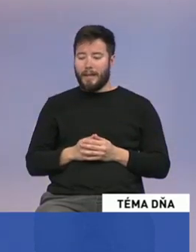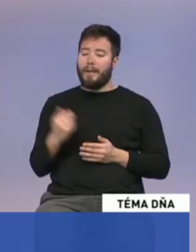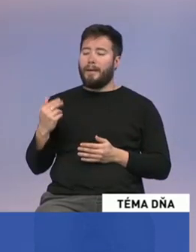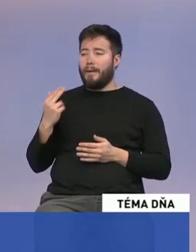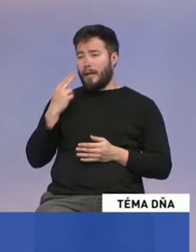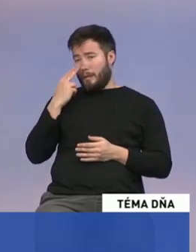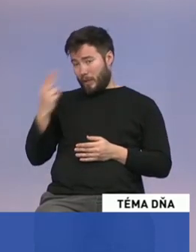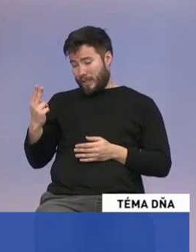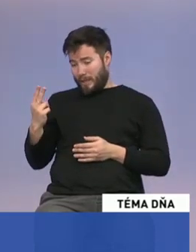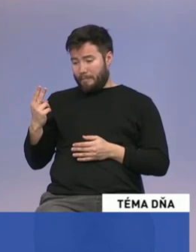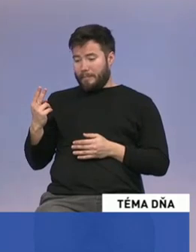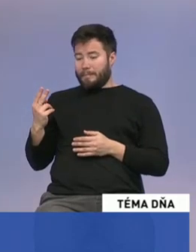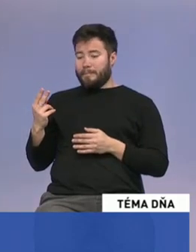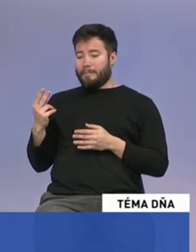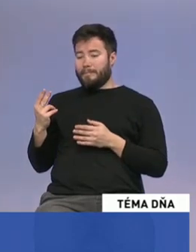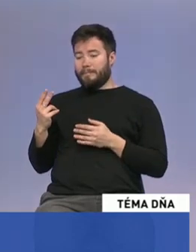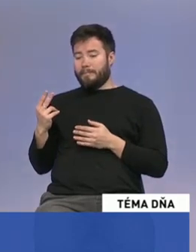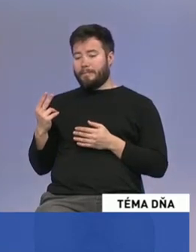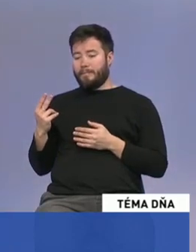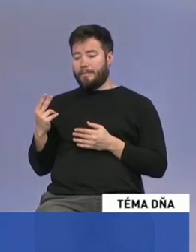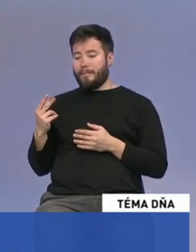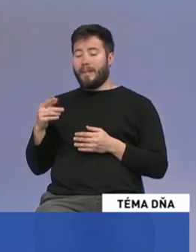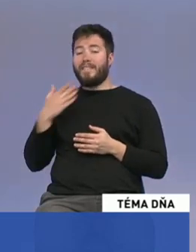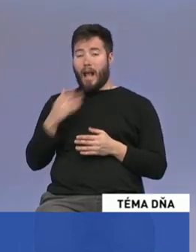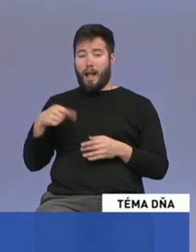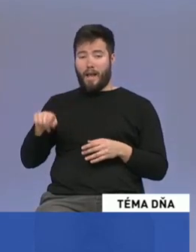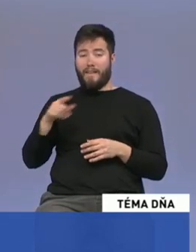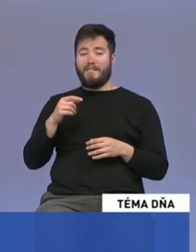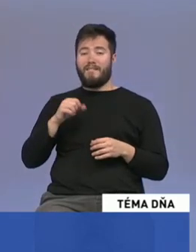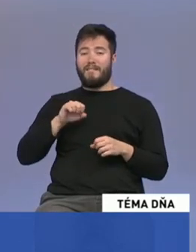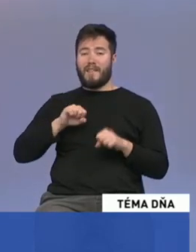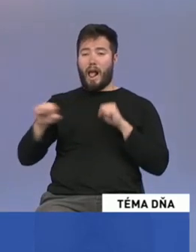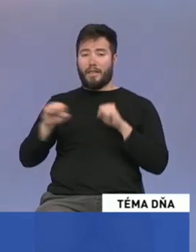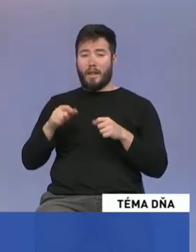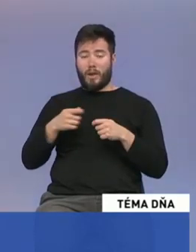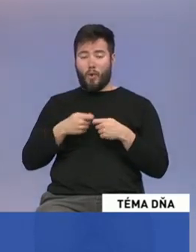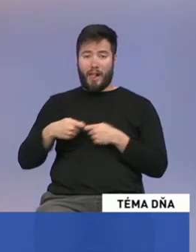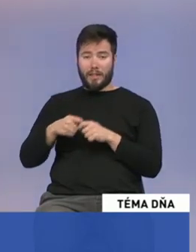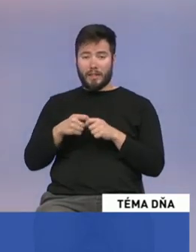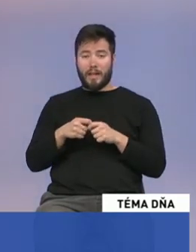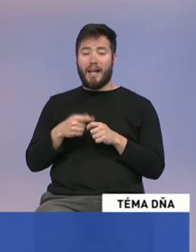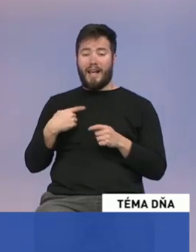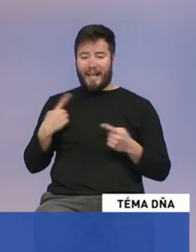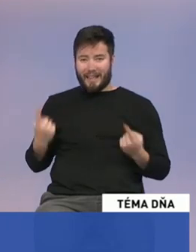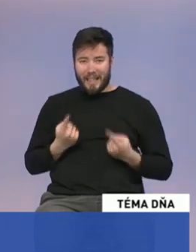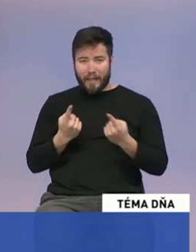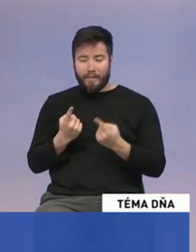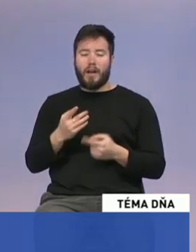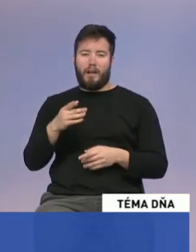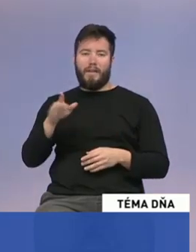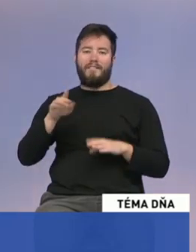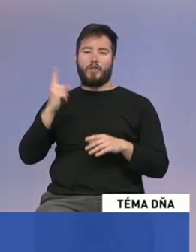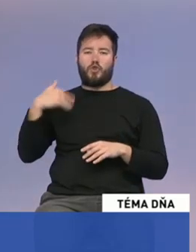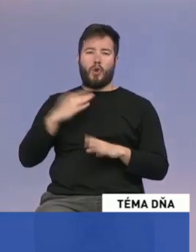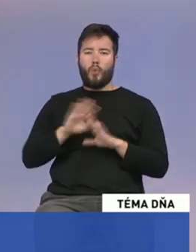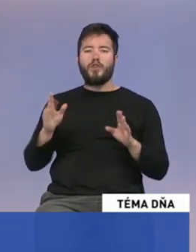musíme povedať, že vďaka iniciatívy tejto vládnej koalície vysoké školy prijali podstatne väčší počet nových študentov, ale samozrejme, to sa